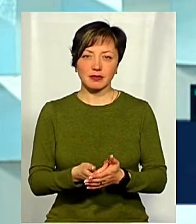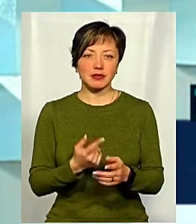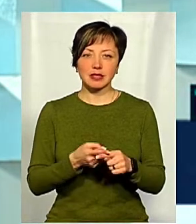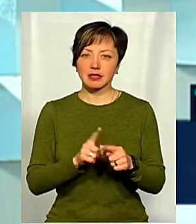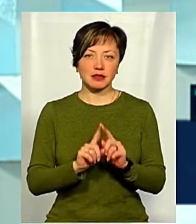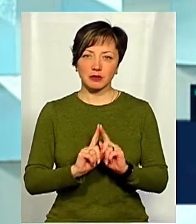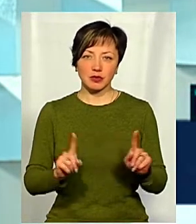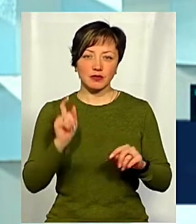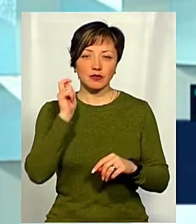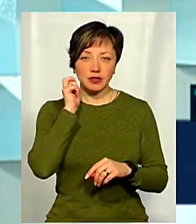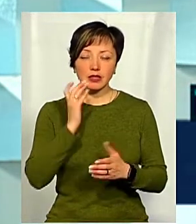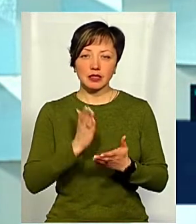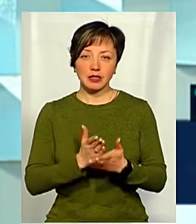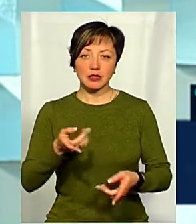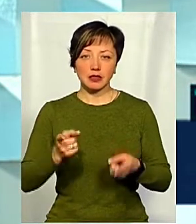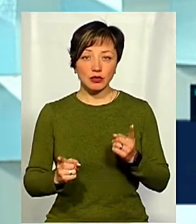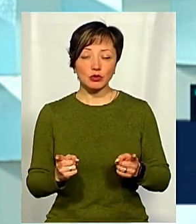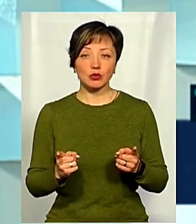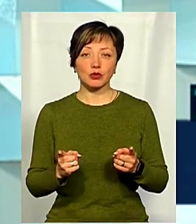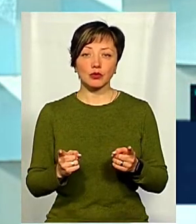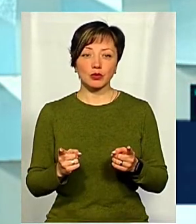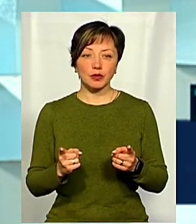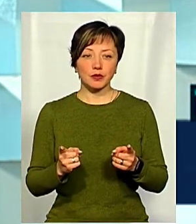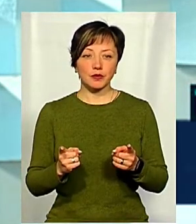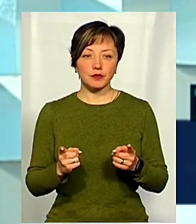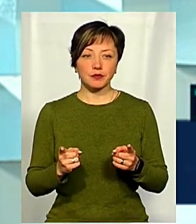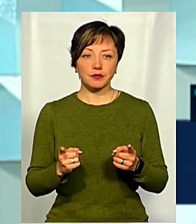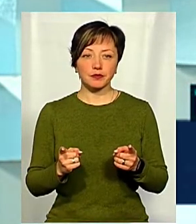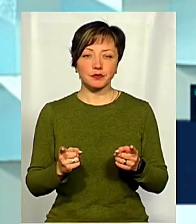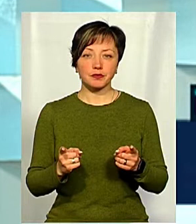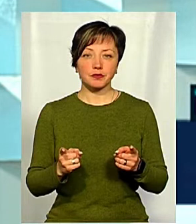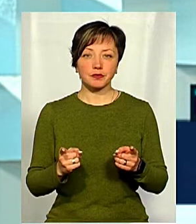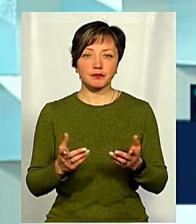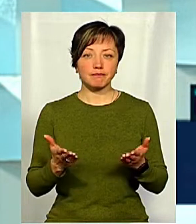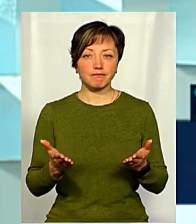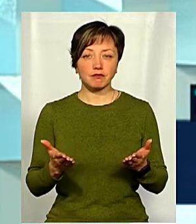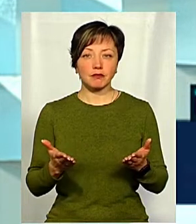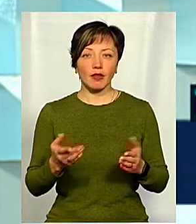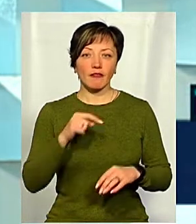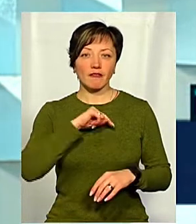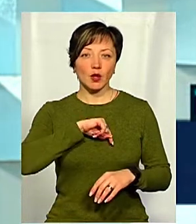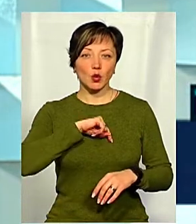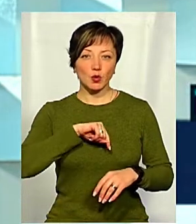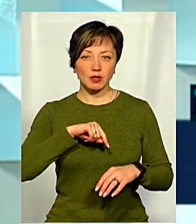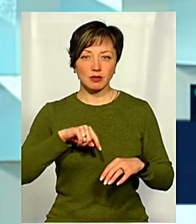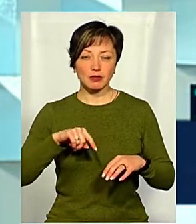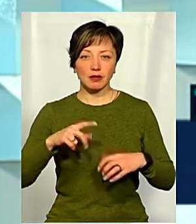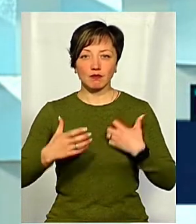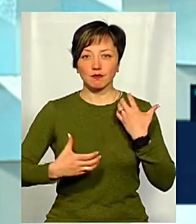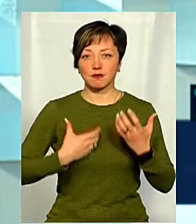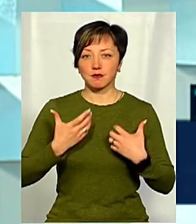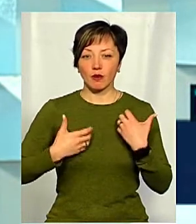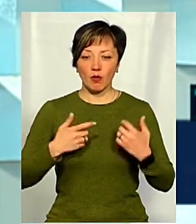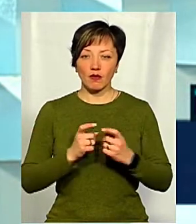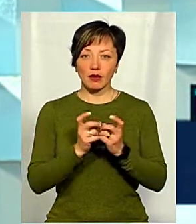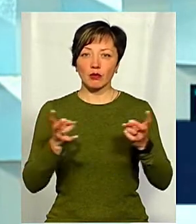специфічний вік, який дійсно піднімає певні такі внутрішні конфлікти, а також